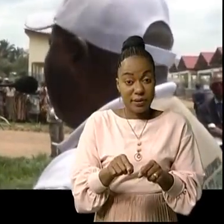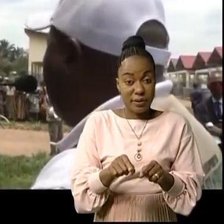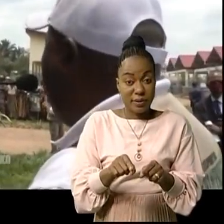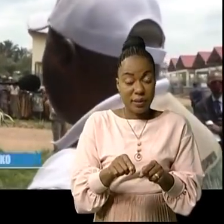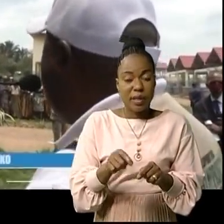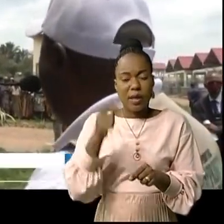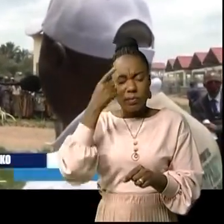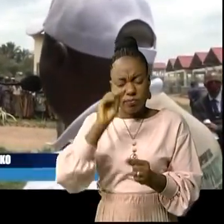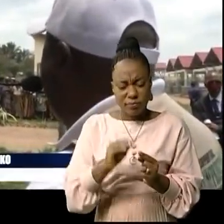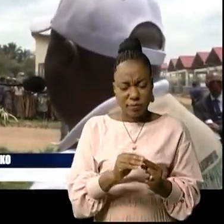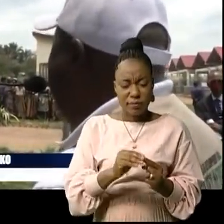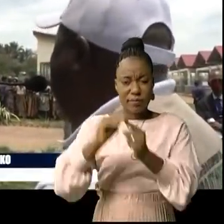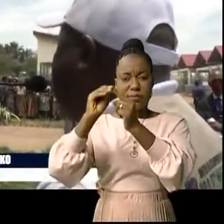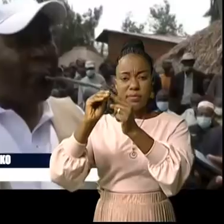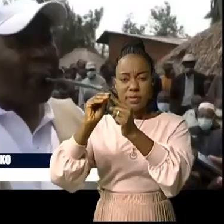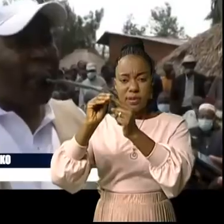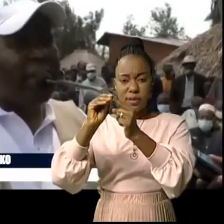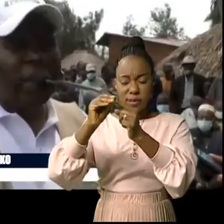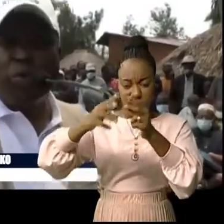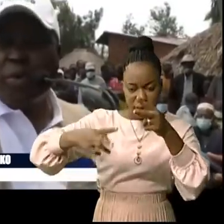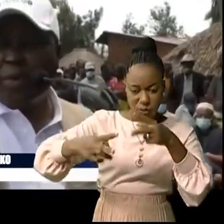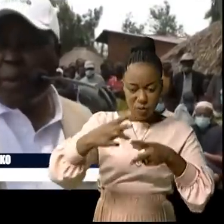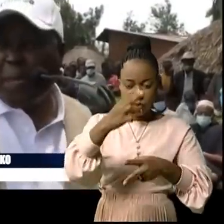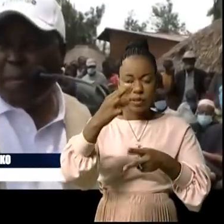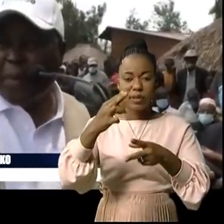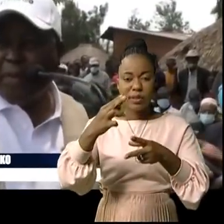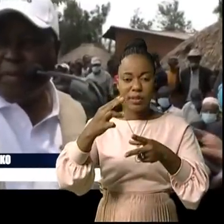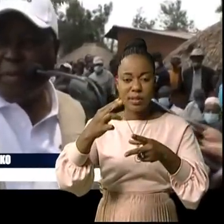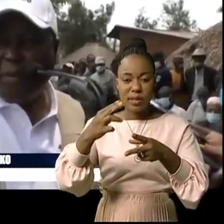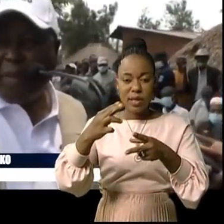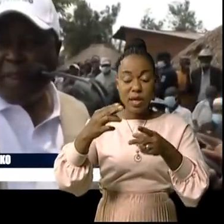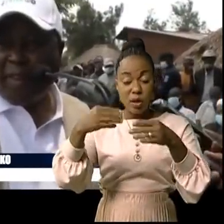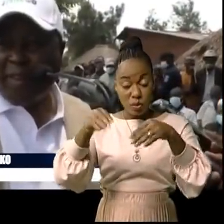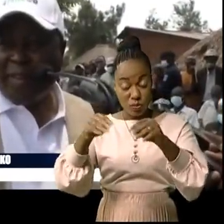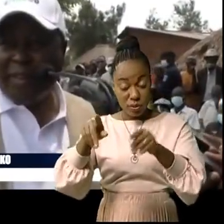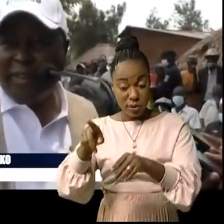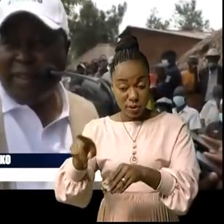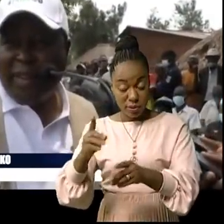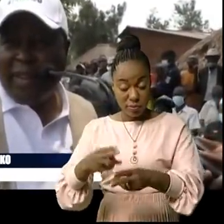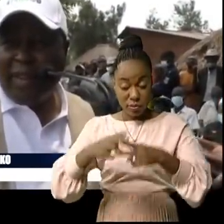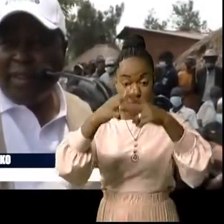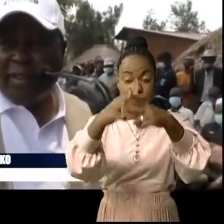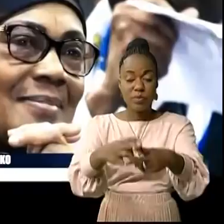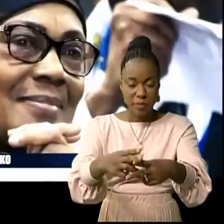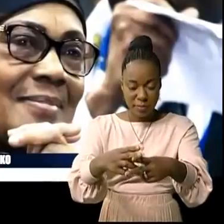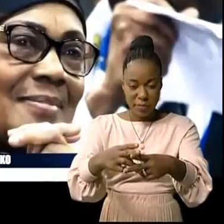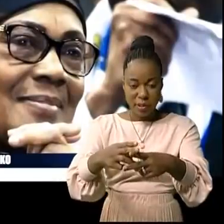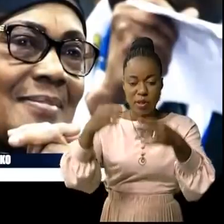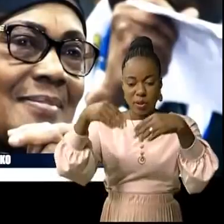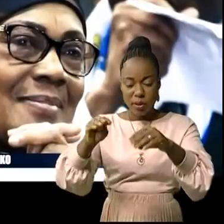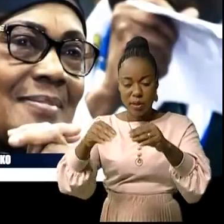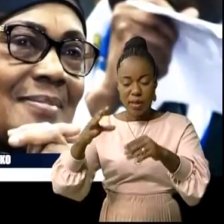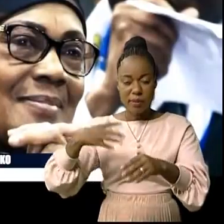particularité, à inaugurer ce marché et le dénommé marché Mama Marte